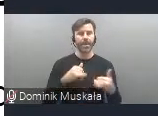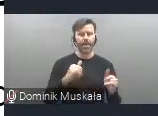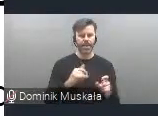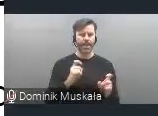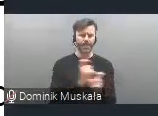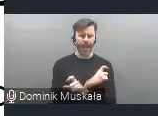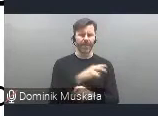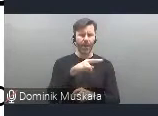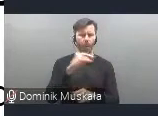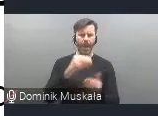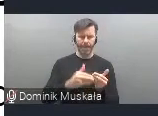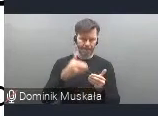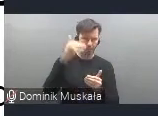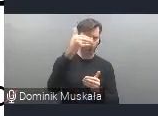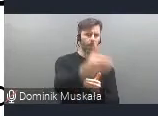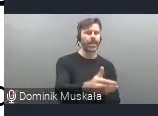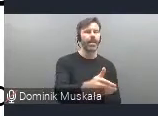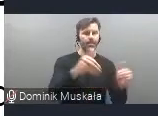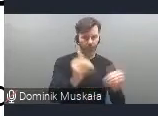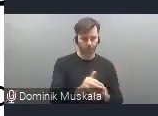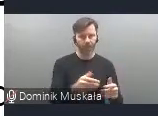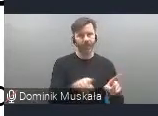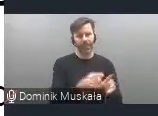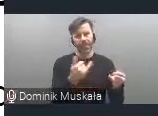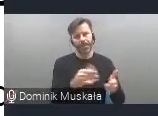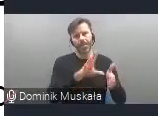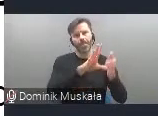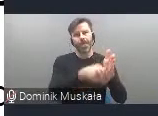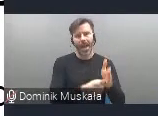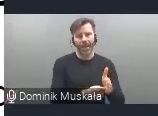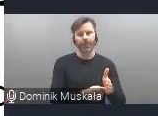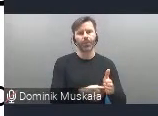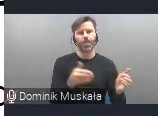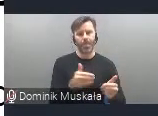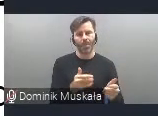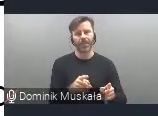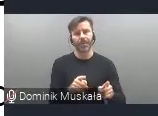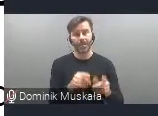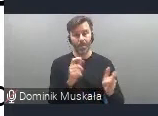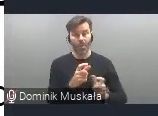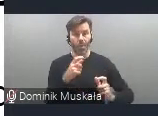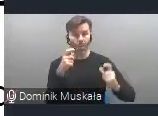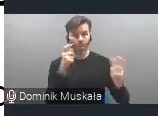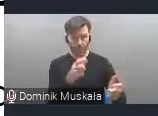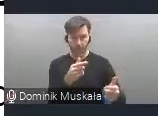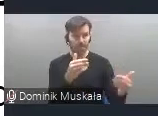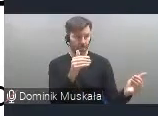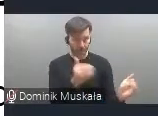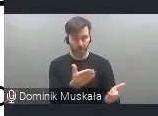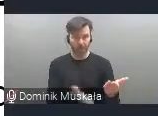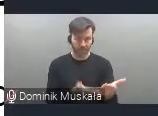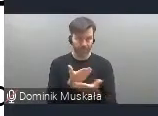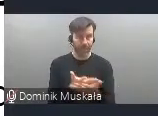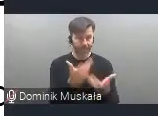roku, też mogą miasta, czy regiony, czy grupy miast będą mogły, jak będą ogłoszone nabory, ubiegać się o